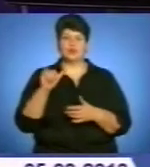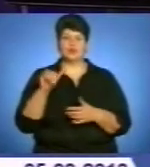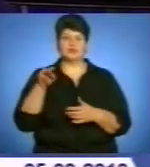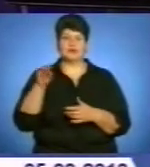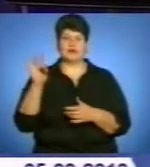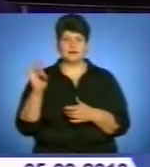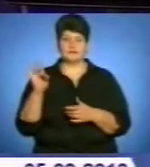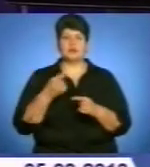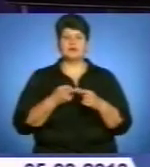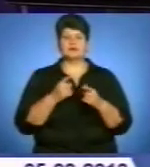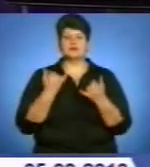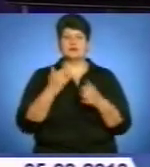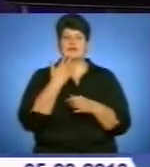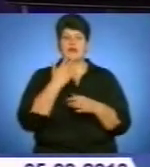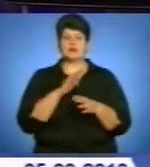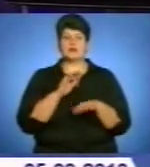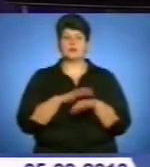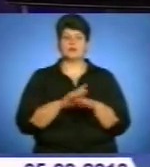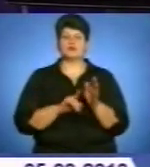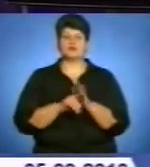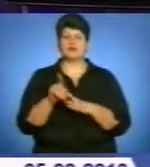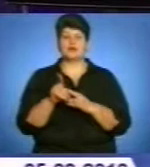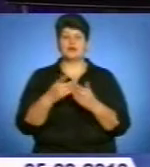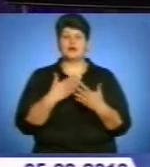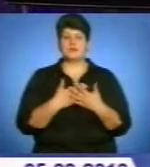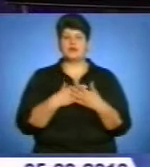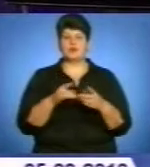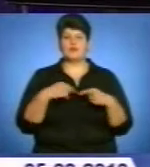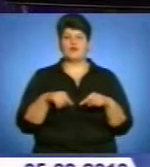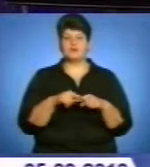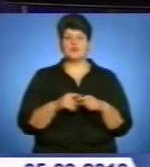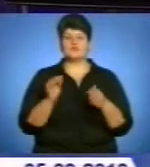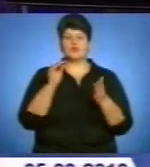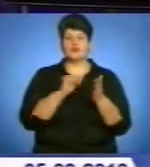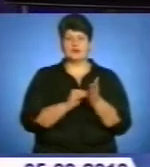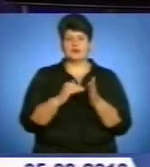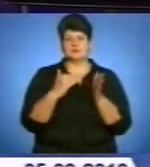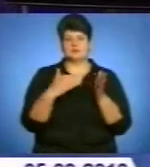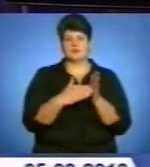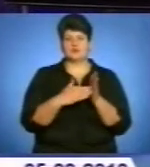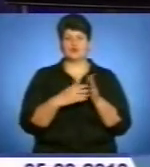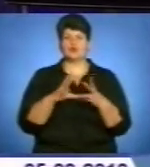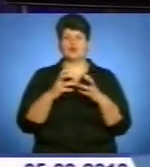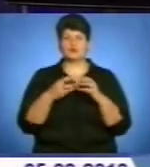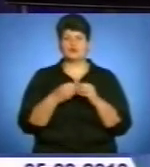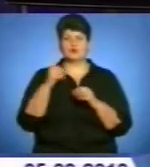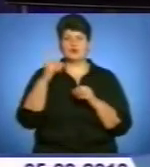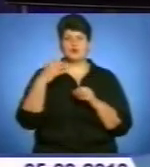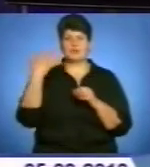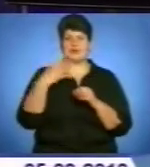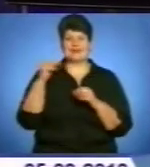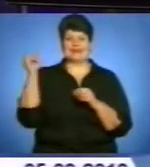України починає громадське обговорення проєкту постанови про встановлення граничної суми готівкового розрахунку в розміри 150